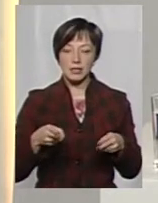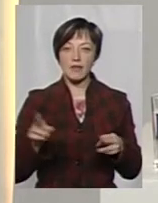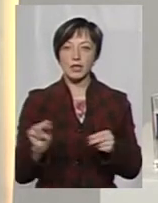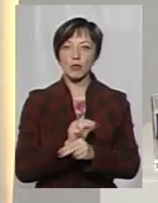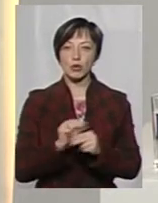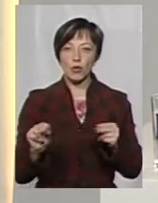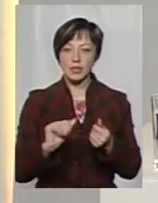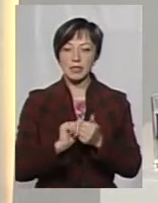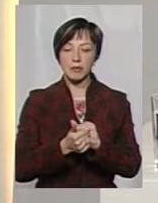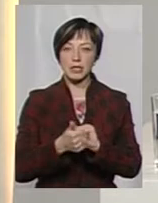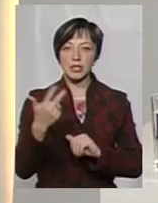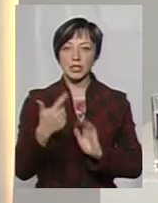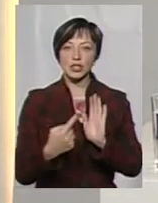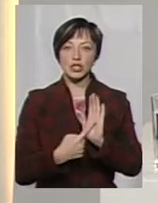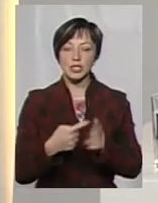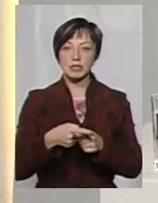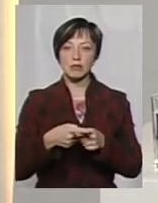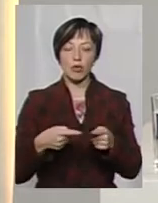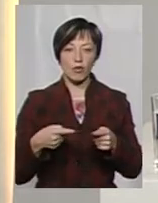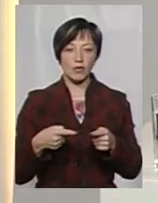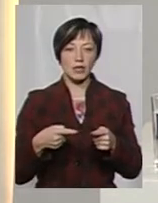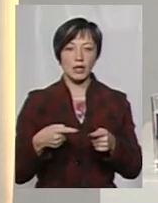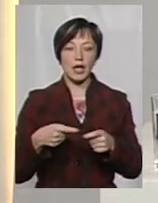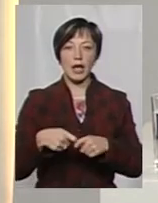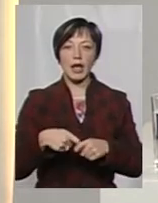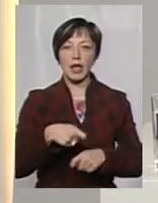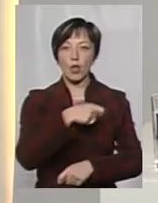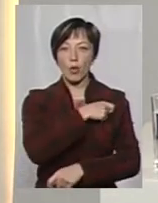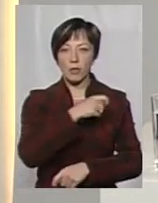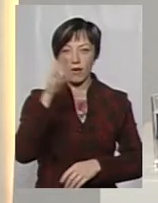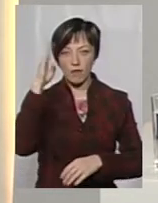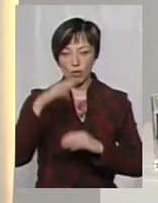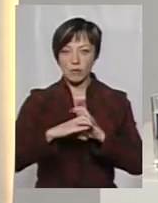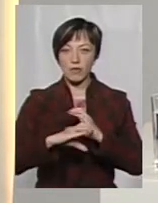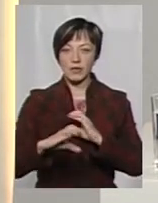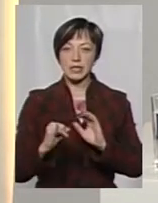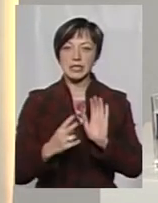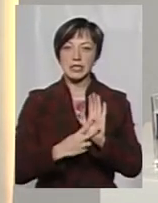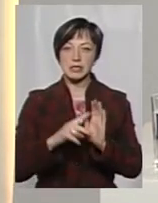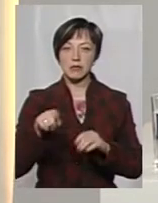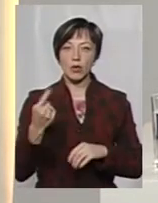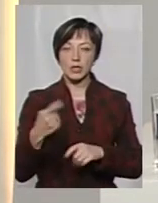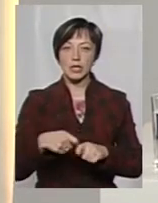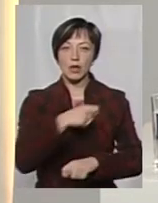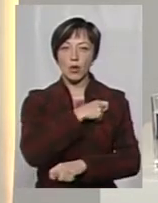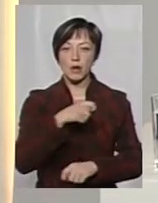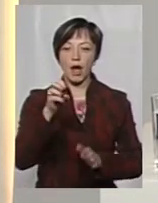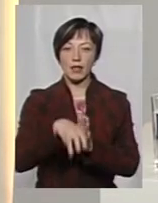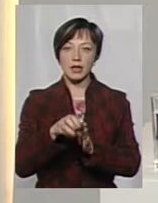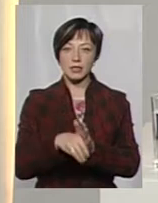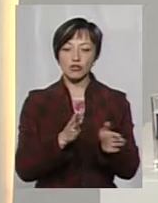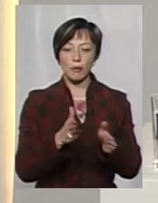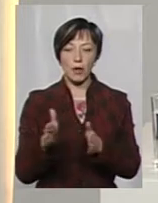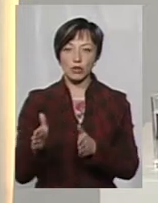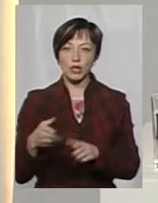відремонтовано та замінено 36,5 кілометрів водопровідних та 7,1 кілометра каналізаційних